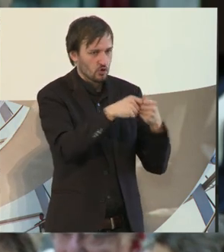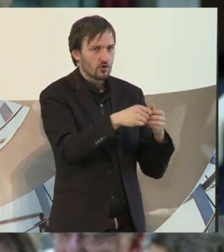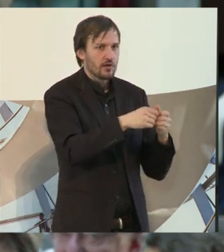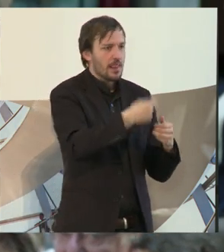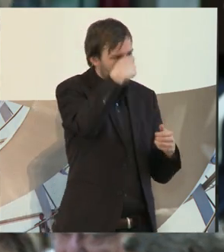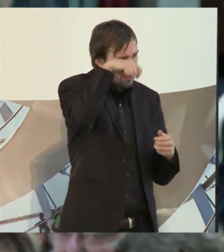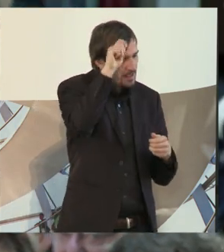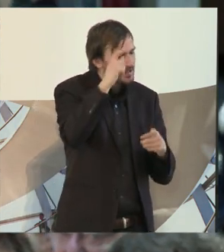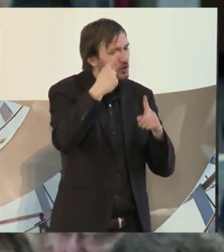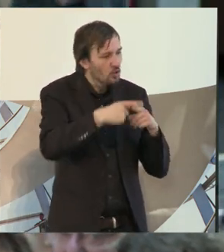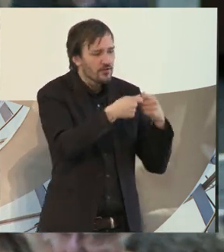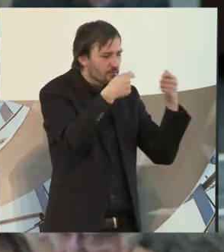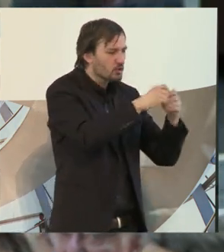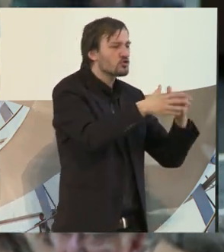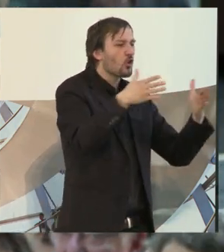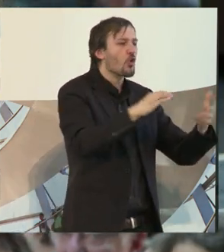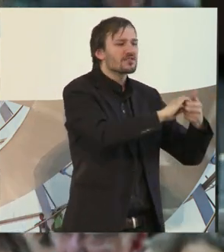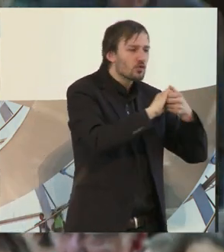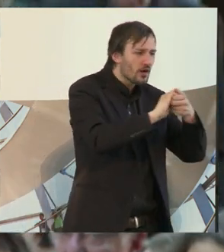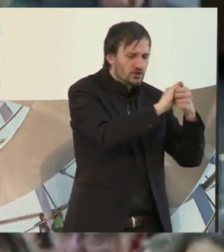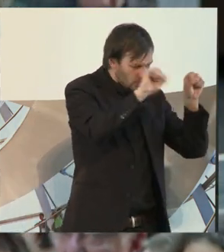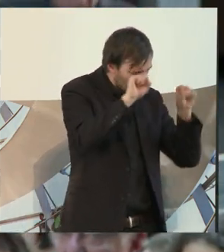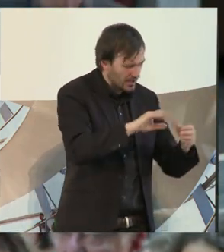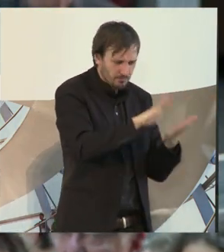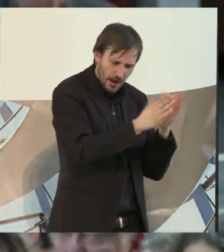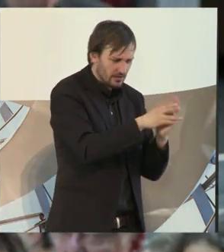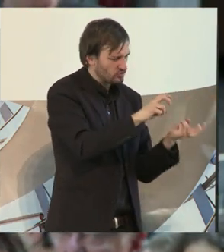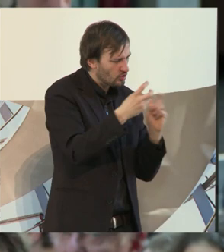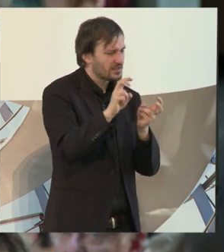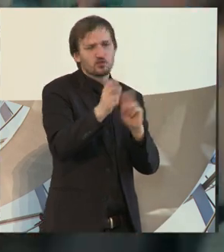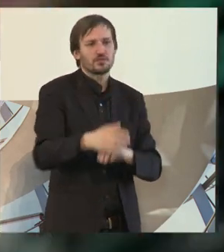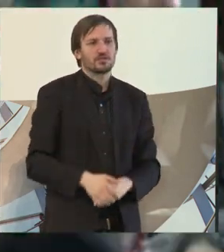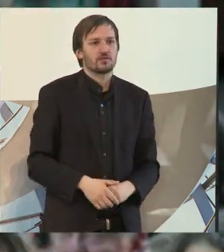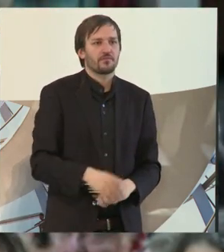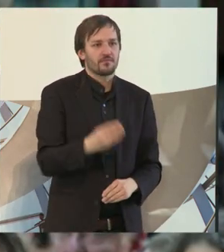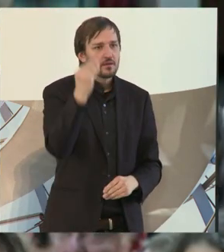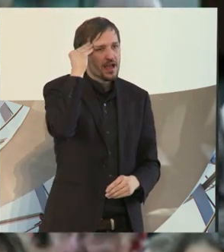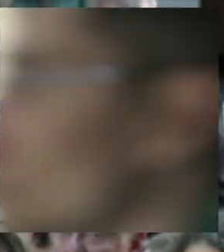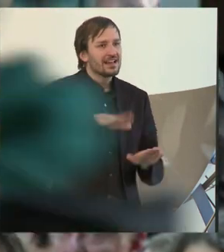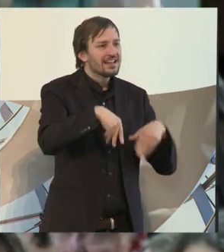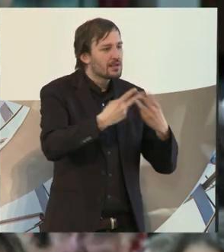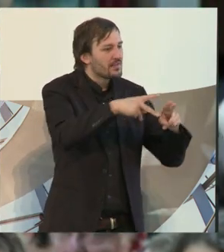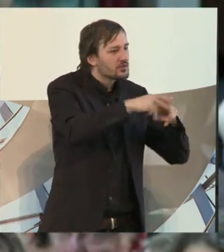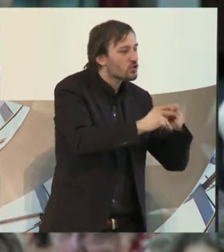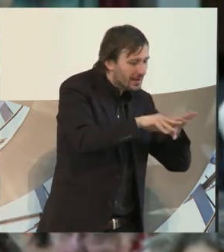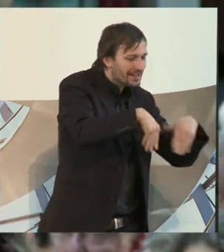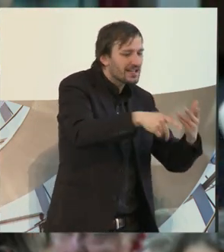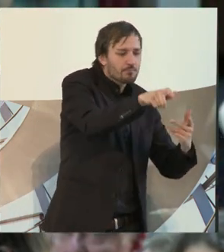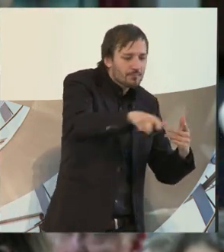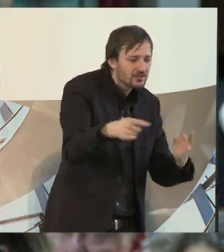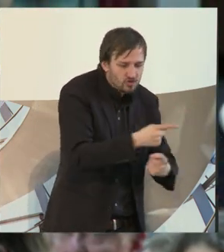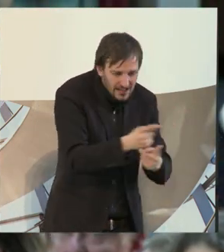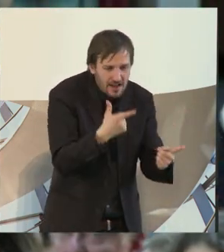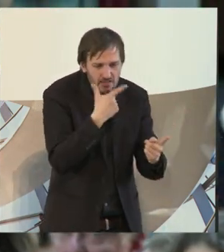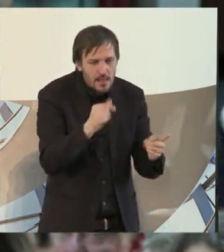Bund und in Berlin, um was umzusetzen. Also ich habe eher einen, Sie merken, einen Punkt, es gibt Instrumente, es gibt Leute, die das umsetzen